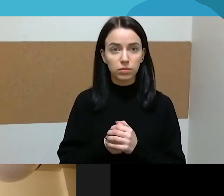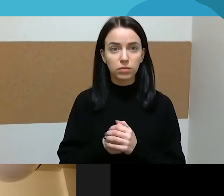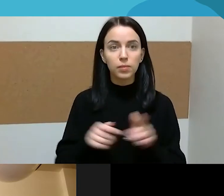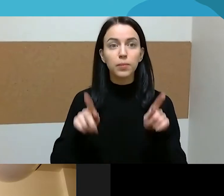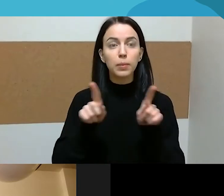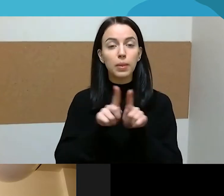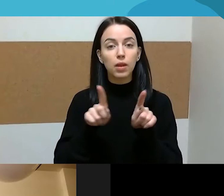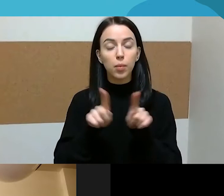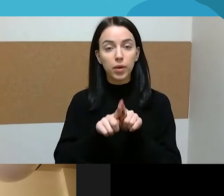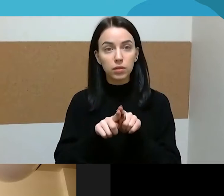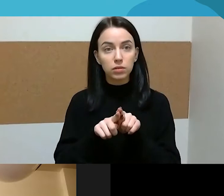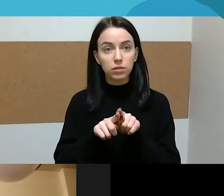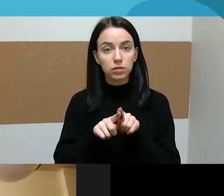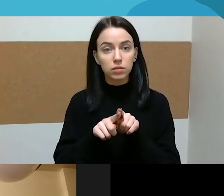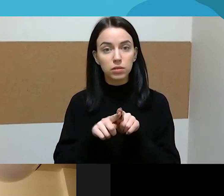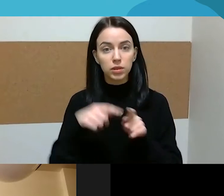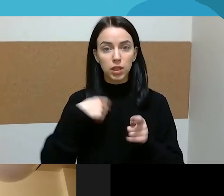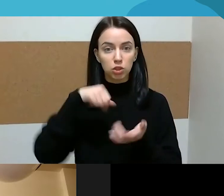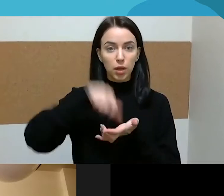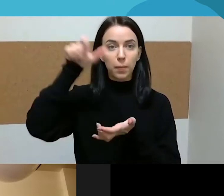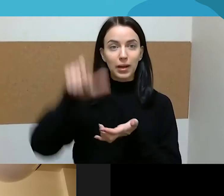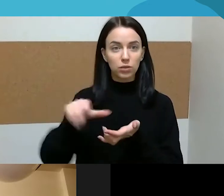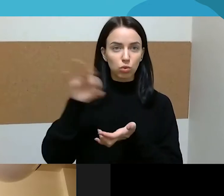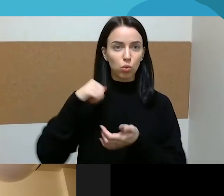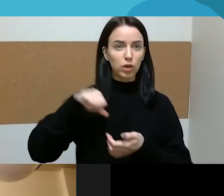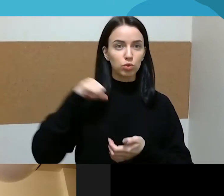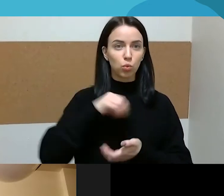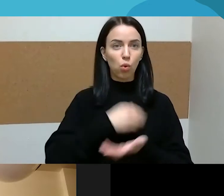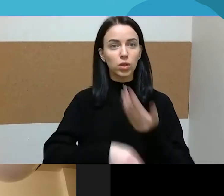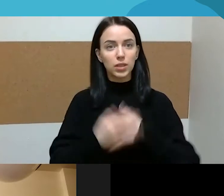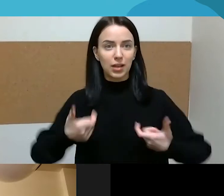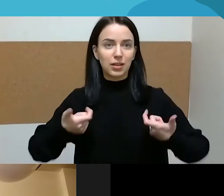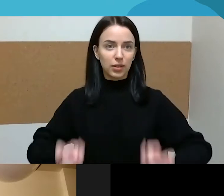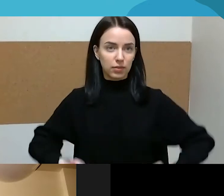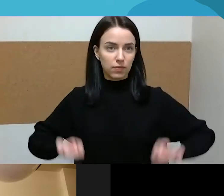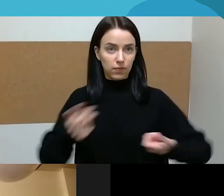kadangi esu atstovavę dar šiek tiek žmonių su negalė arba judančiais vežimėlių,